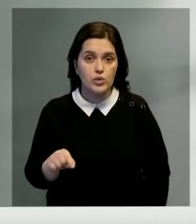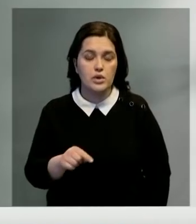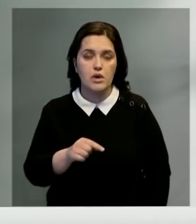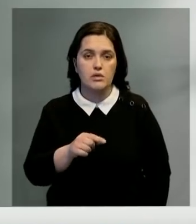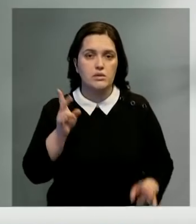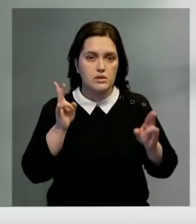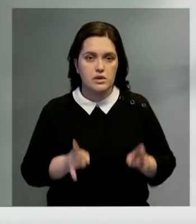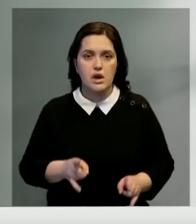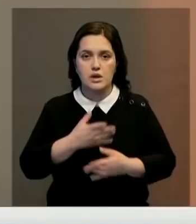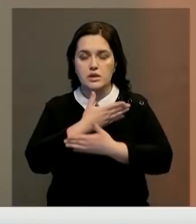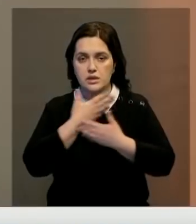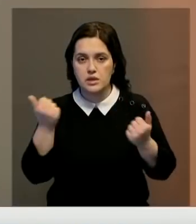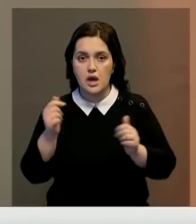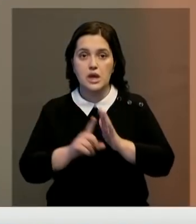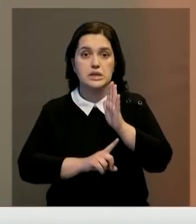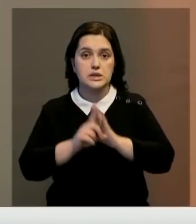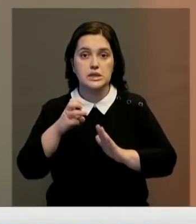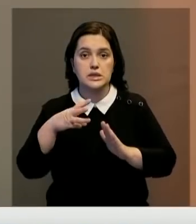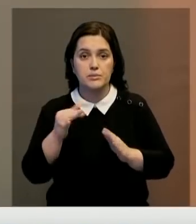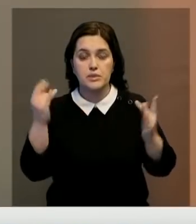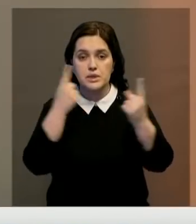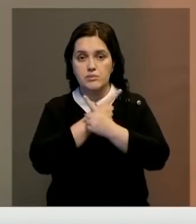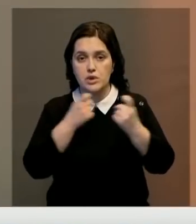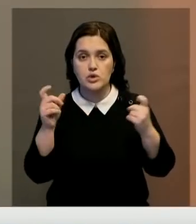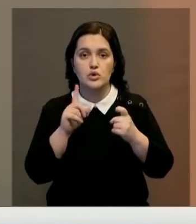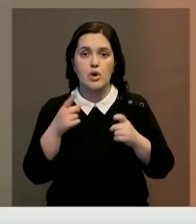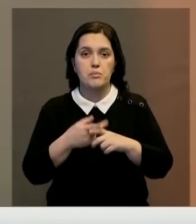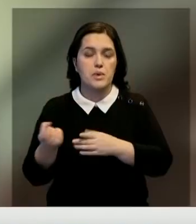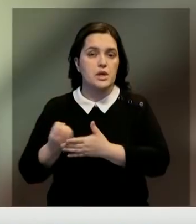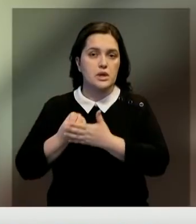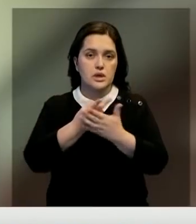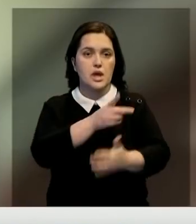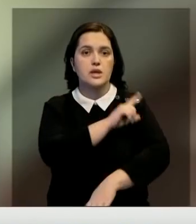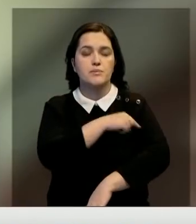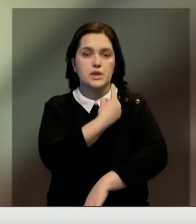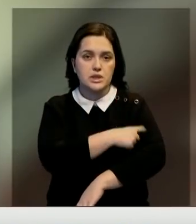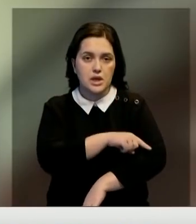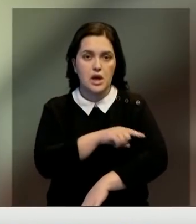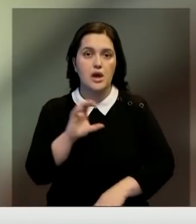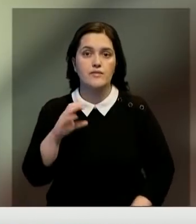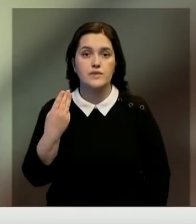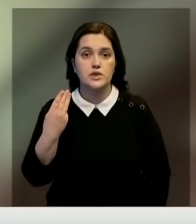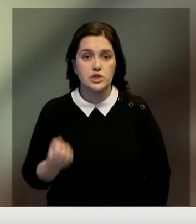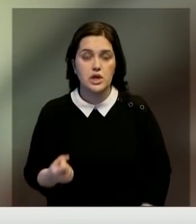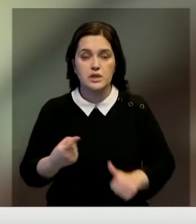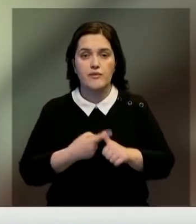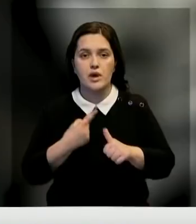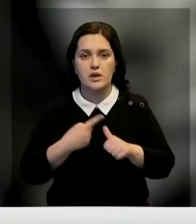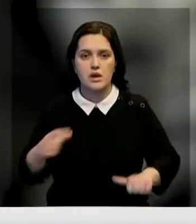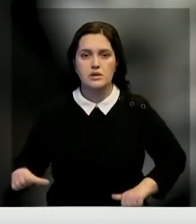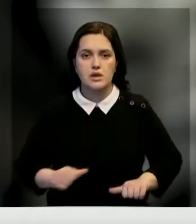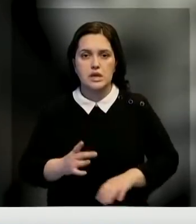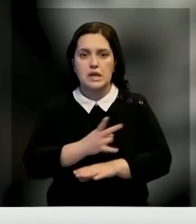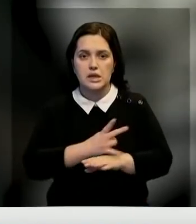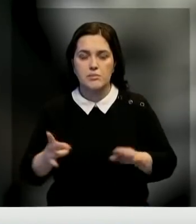официальным данным, не ранен. Хотя изначально СМИ сообщали, что премьера госпитализировали. В США назвали